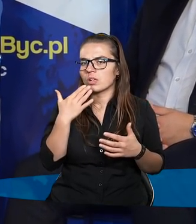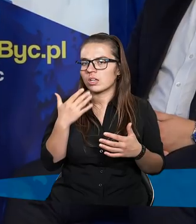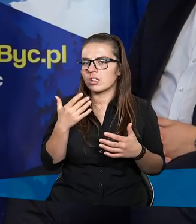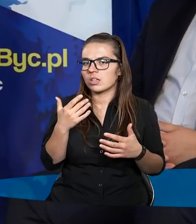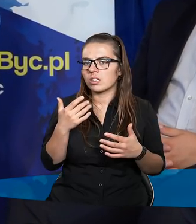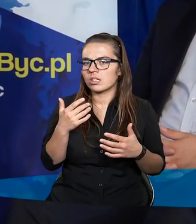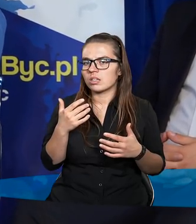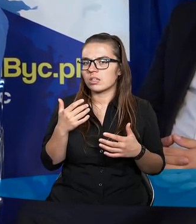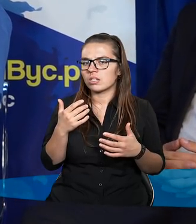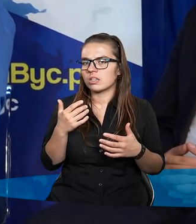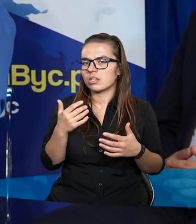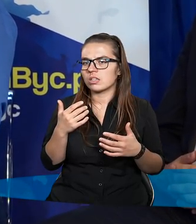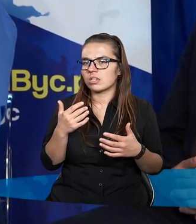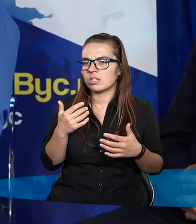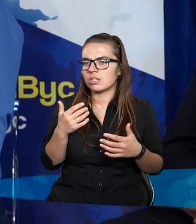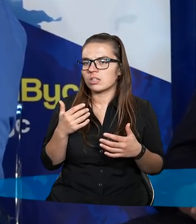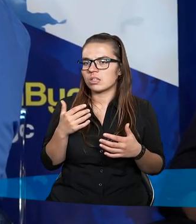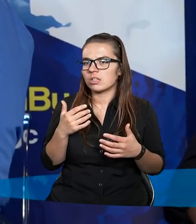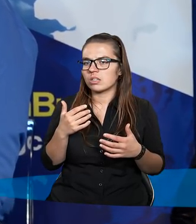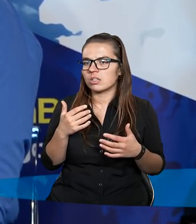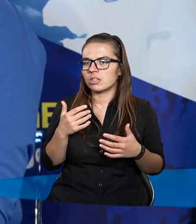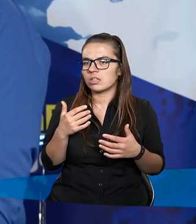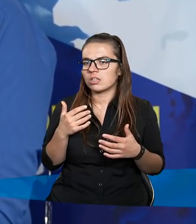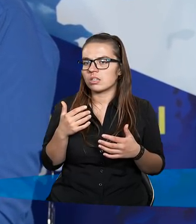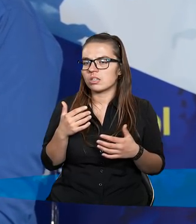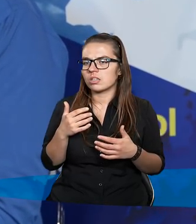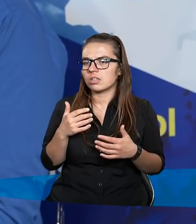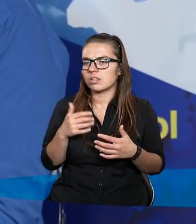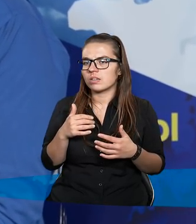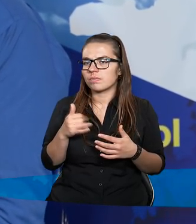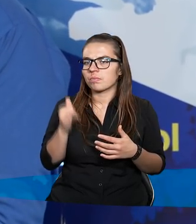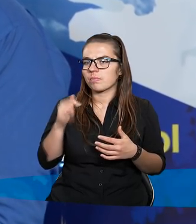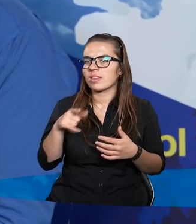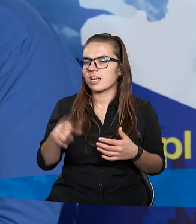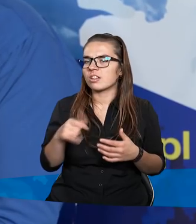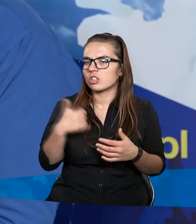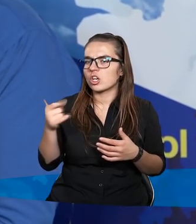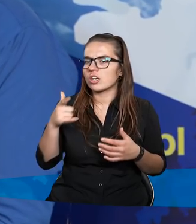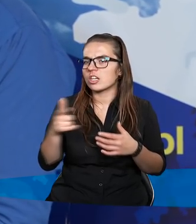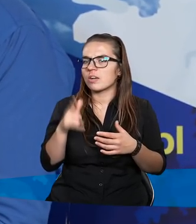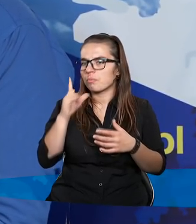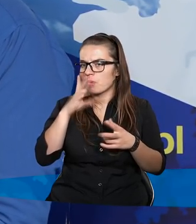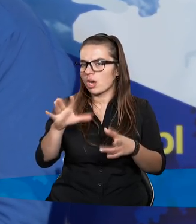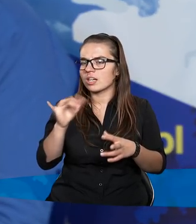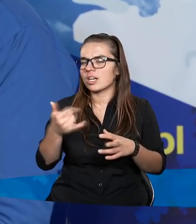tysięcy, dla tysięcy odpuszczający winę, występek i grzech, to też pokazuje,